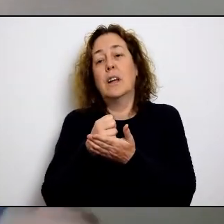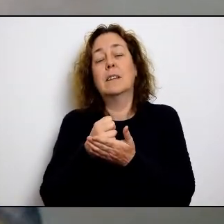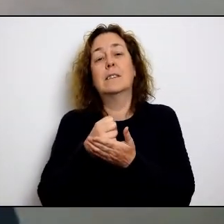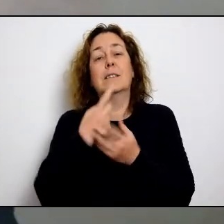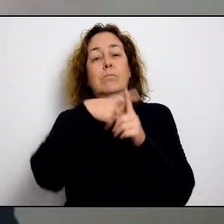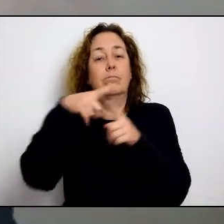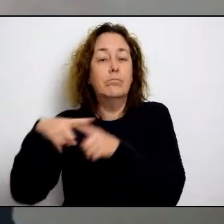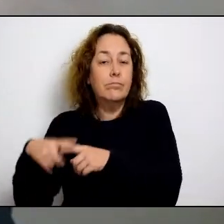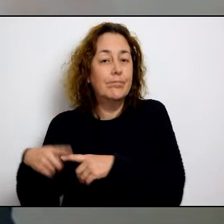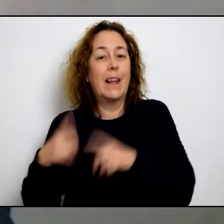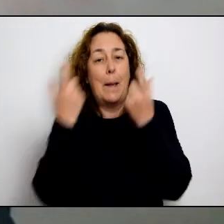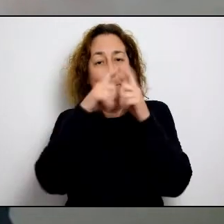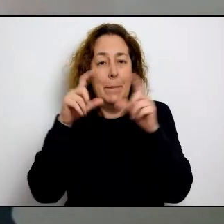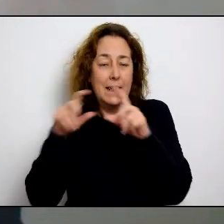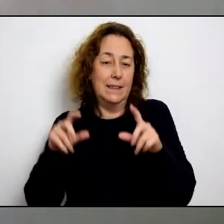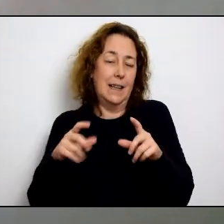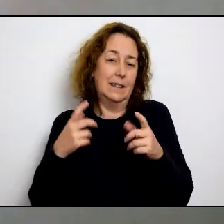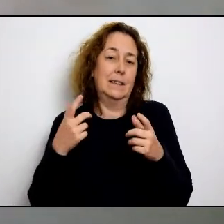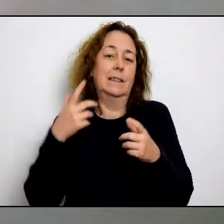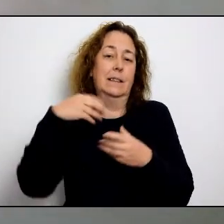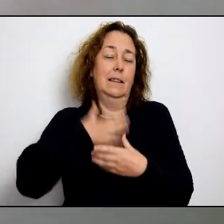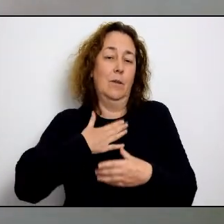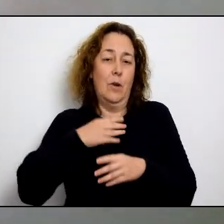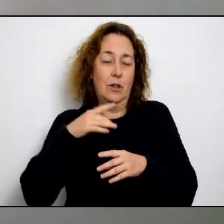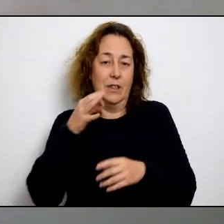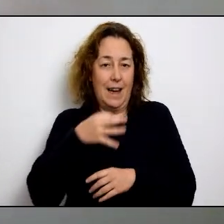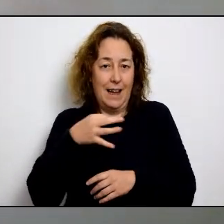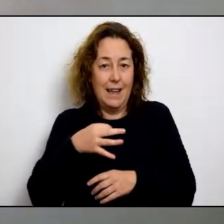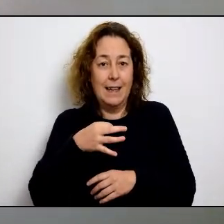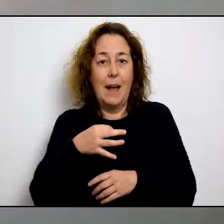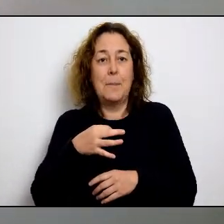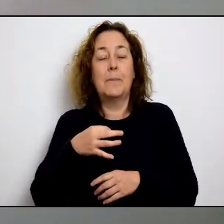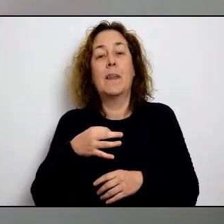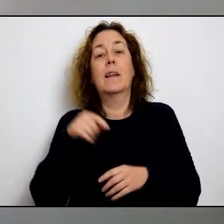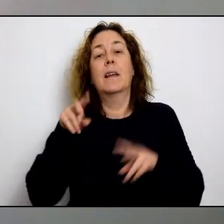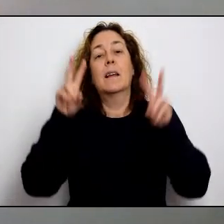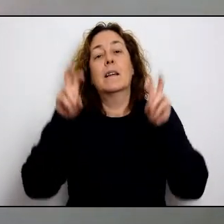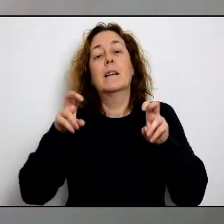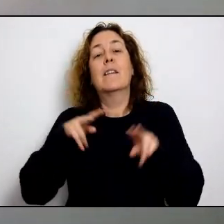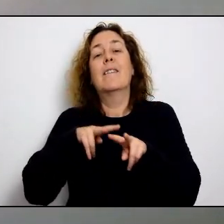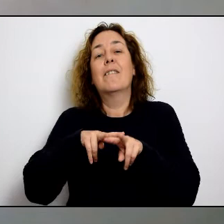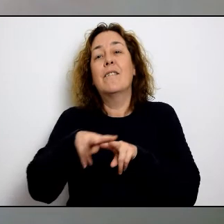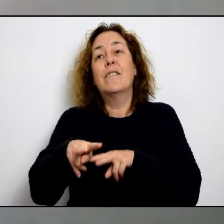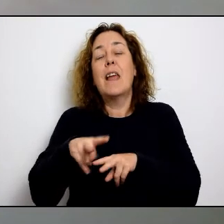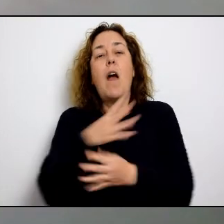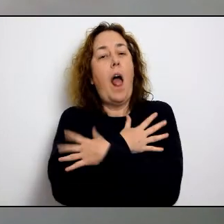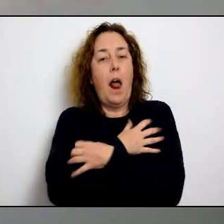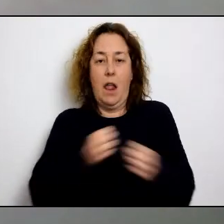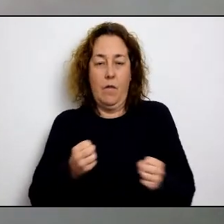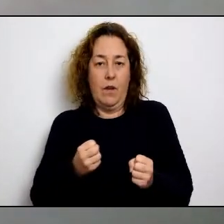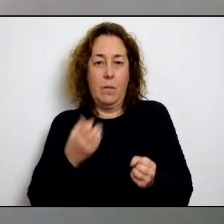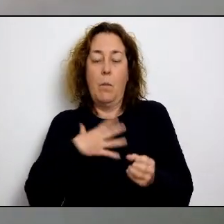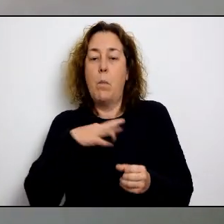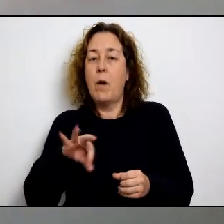tant, agrair que aquesta cobertura es faci extensiva a totes les capes socioeconòmiques perdoneu, de la